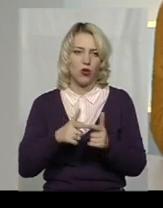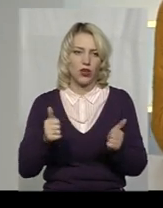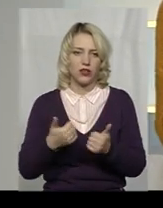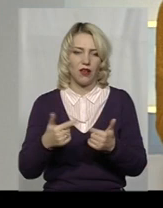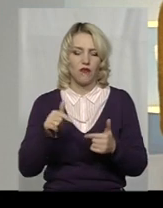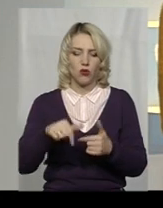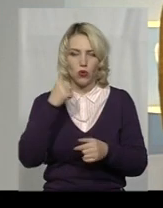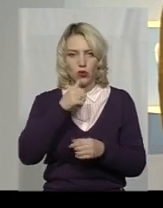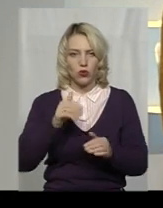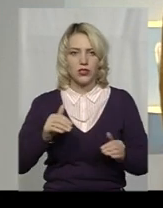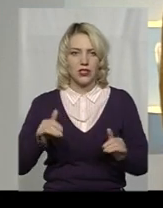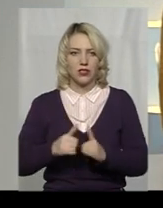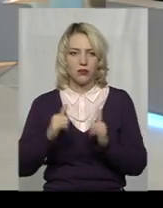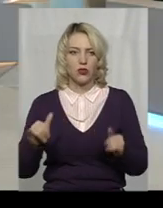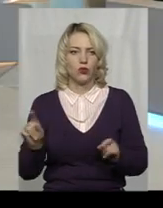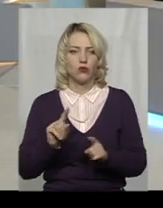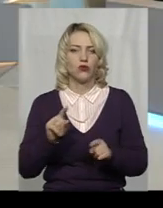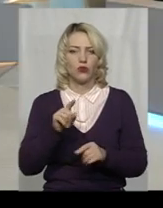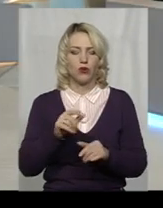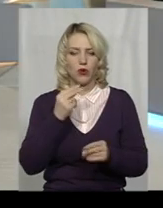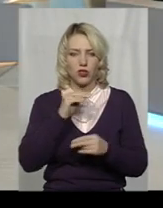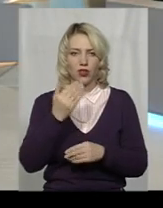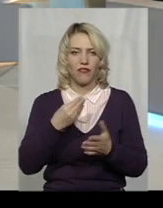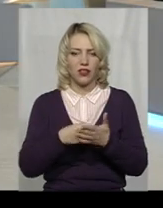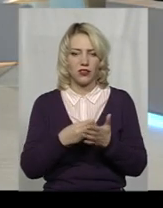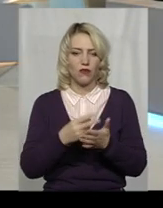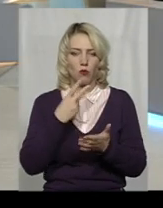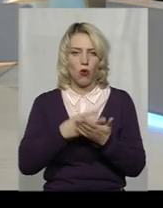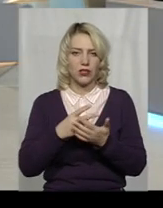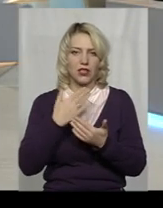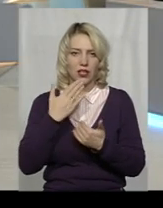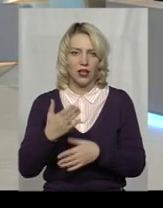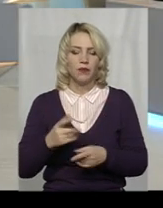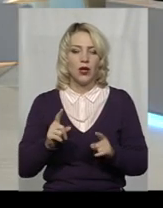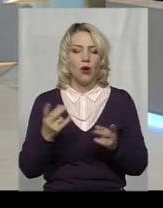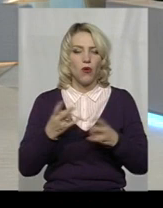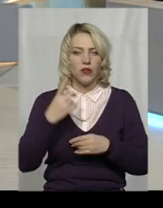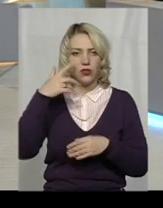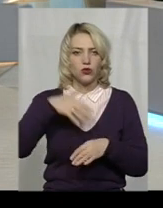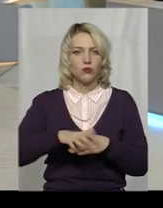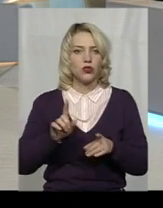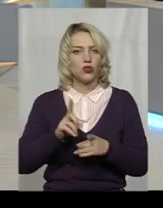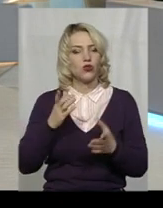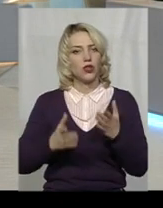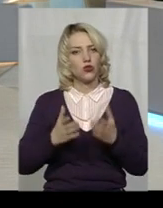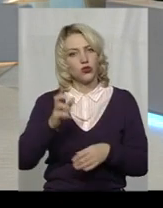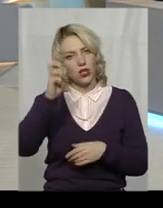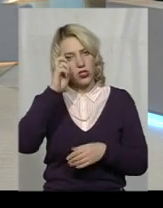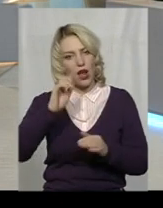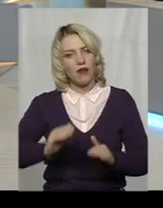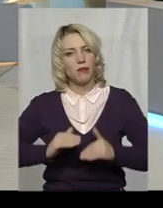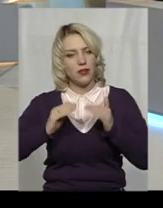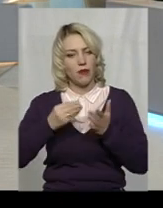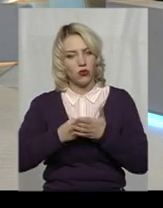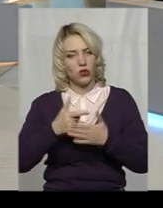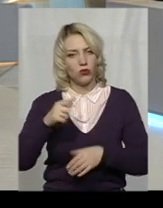збільшилась, це тому що погрішилися їх фінансові показники? Повинні розуміти, що якщо держава піднімає